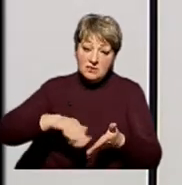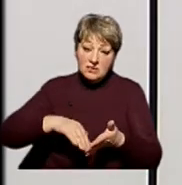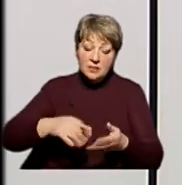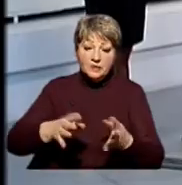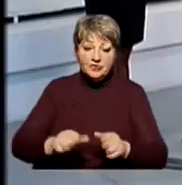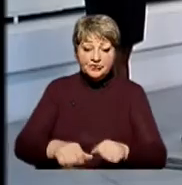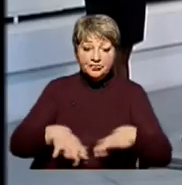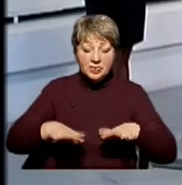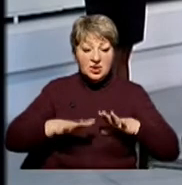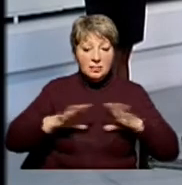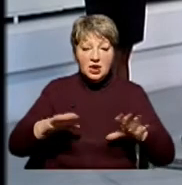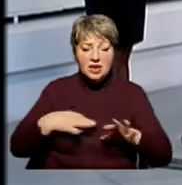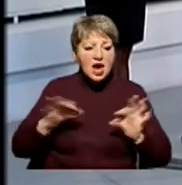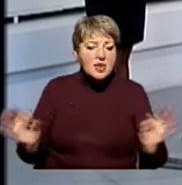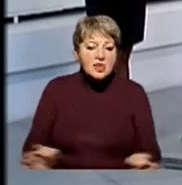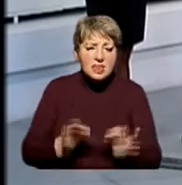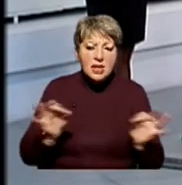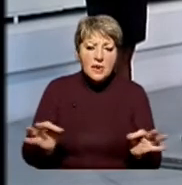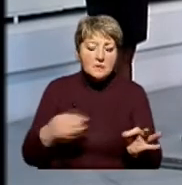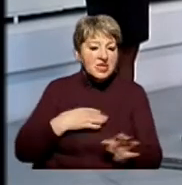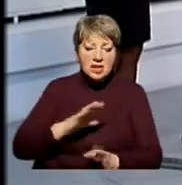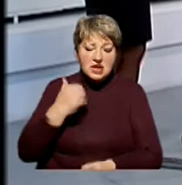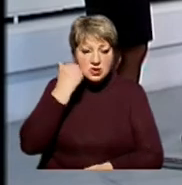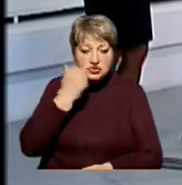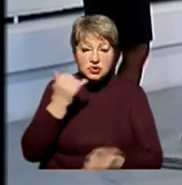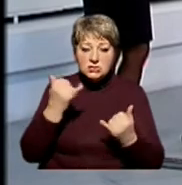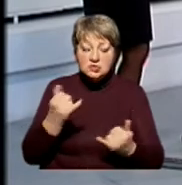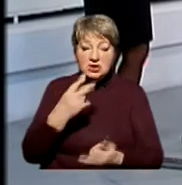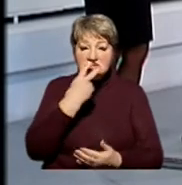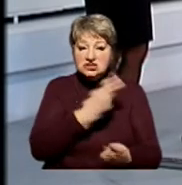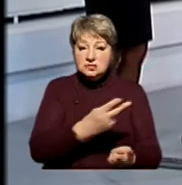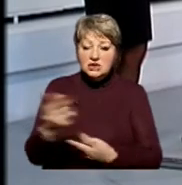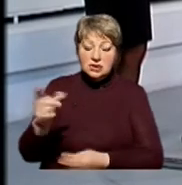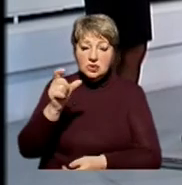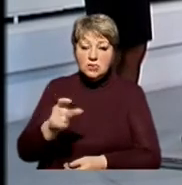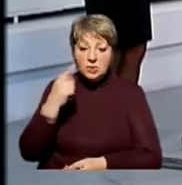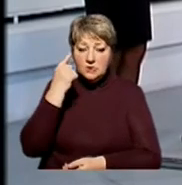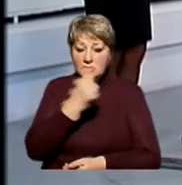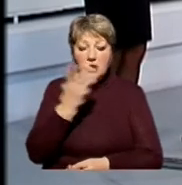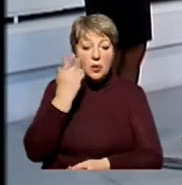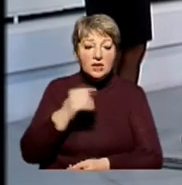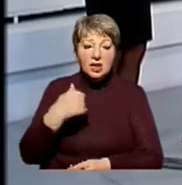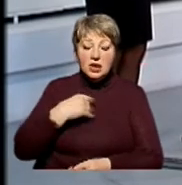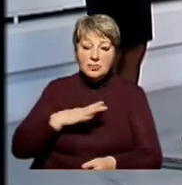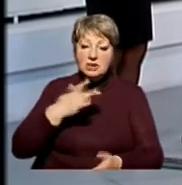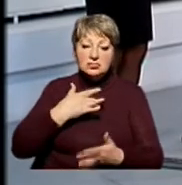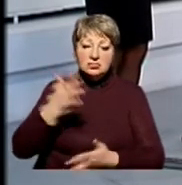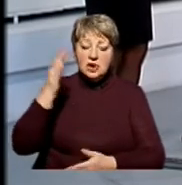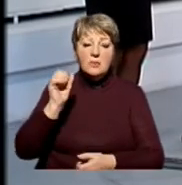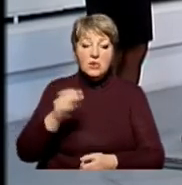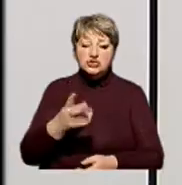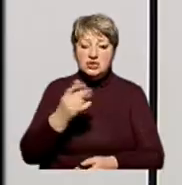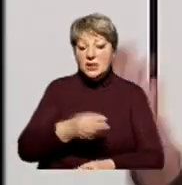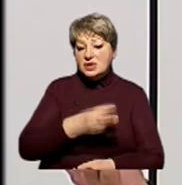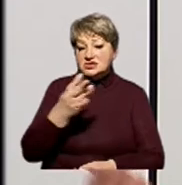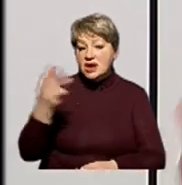завжди чітка позиція. Я ніколи, і мені не соромно зараз дивитись людям в очі за всі голосування, які я робив. Можна це перевірити на сайті Верховної